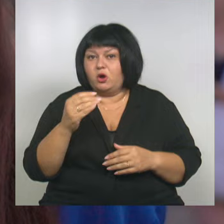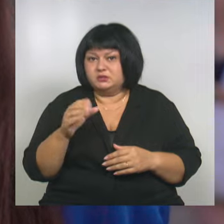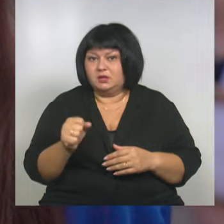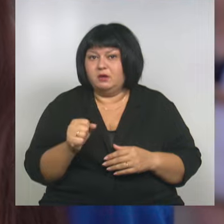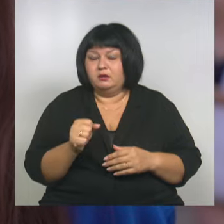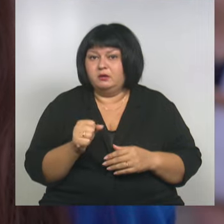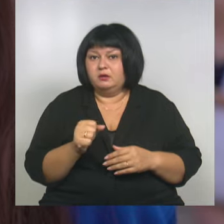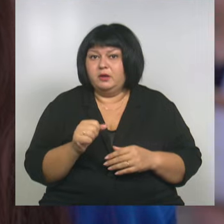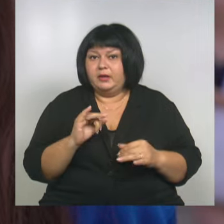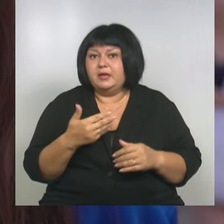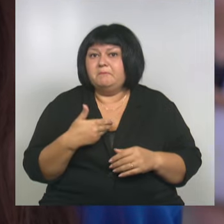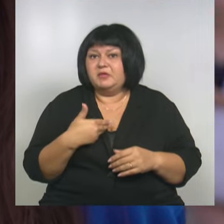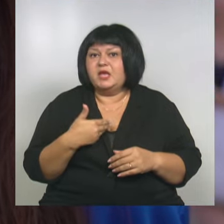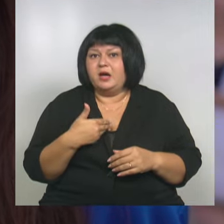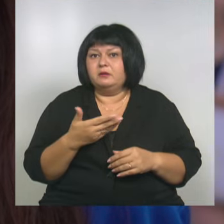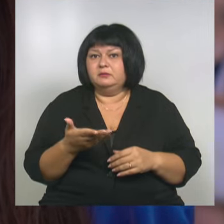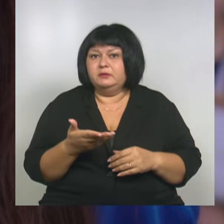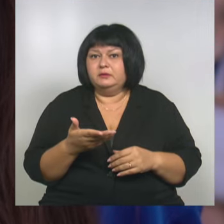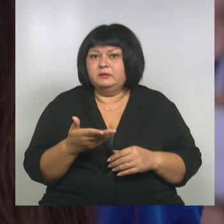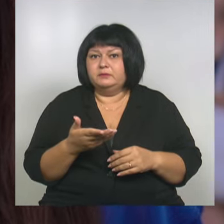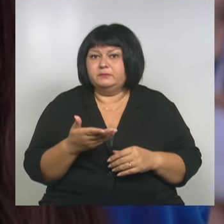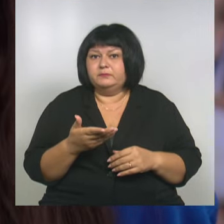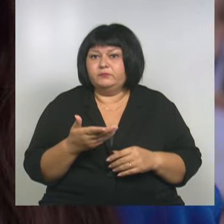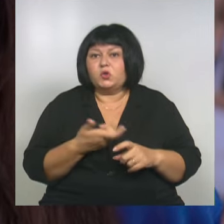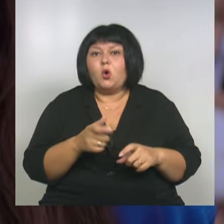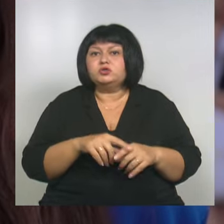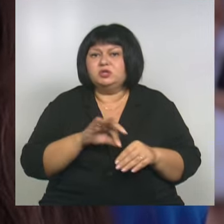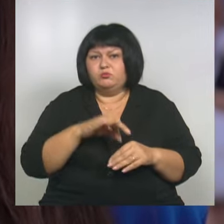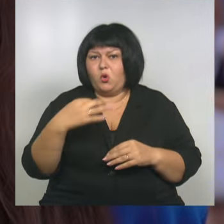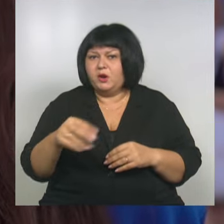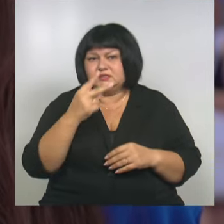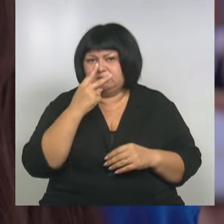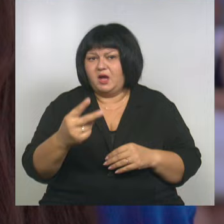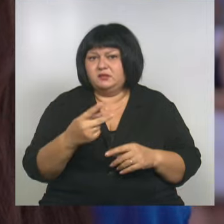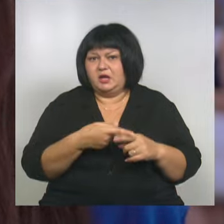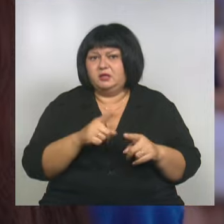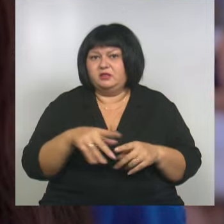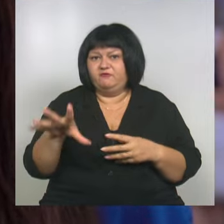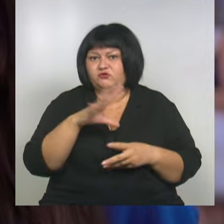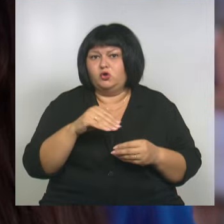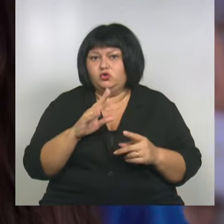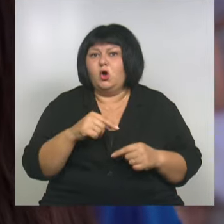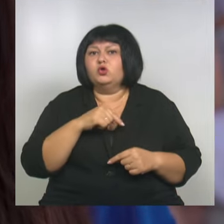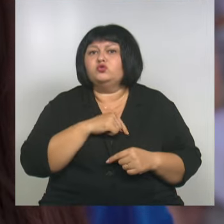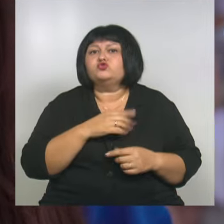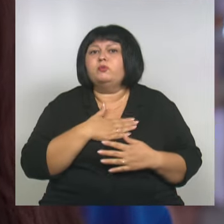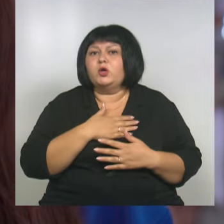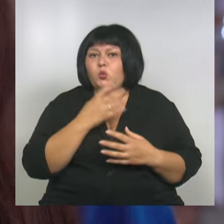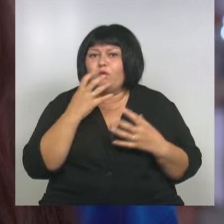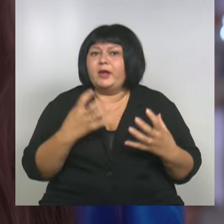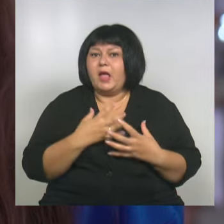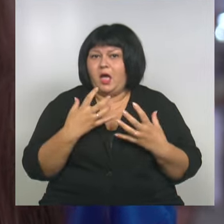И мне очень больно смотреть это все, но мою душу греет то, как